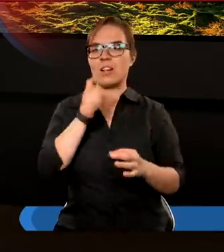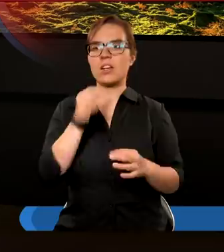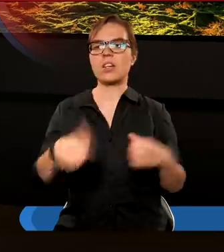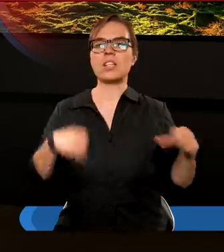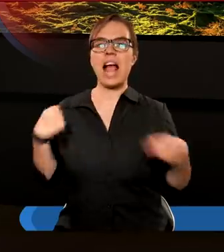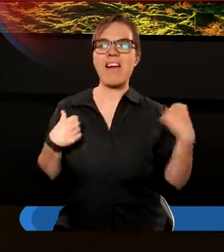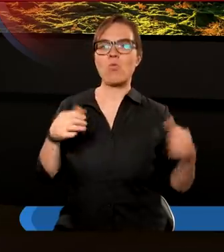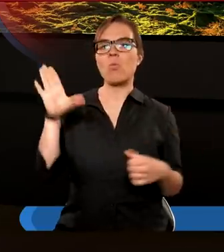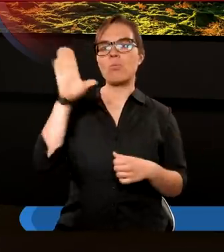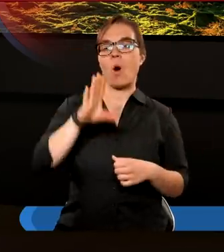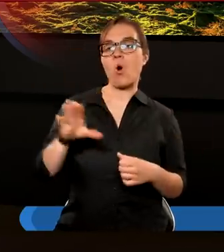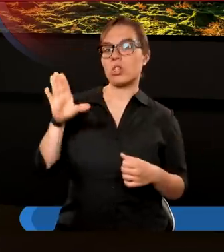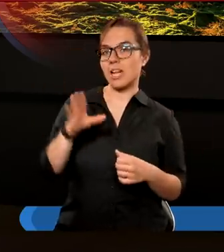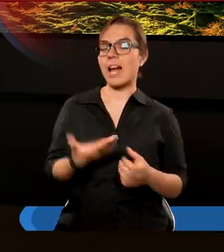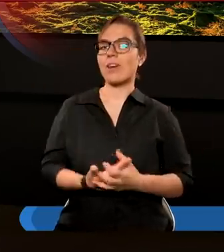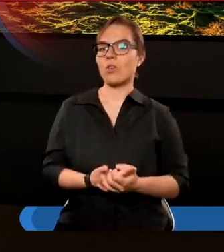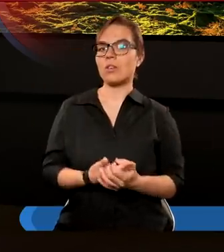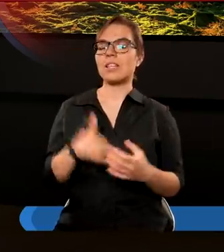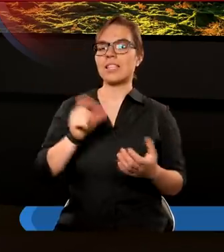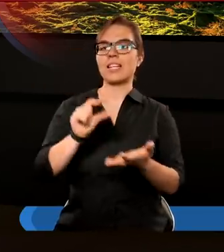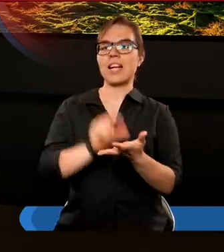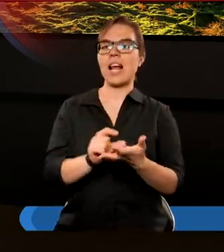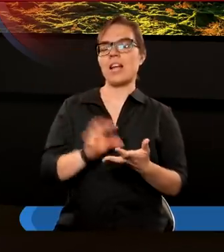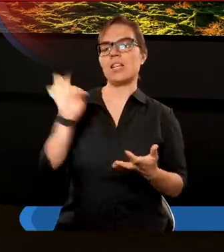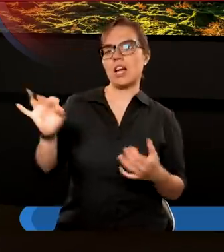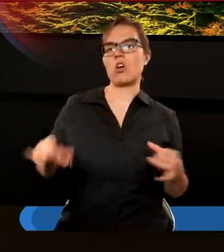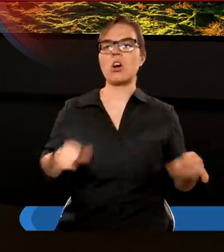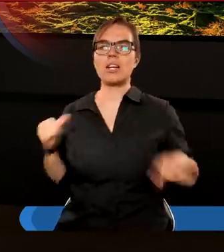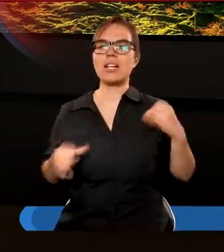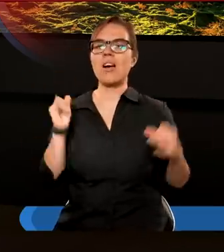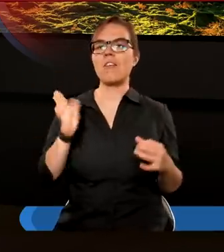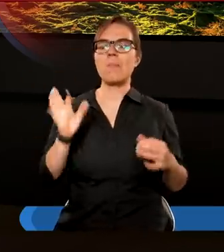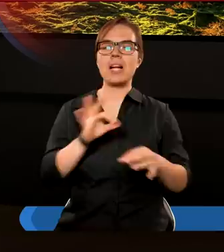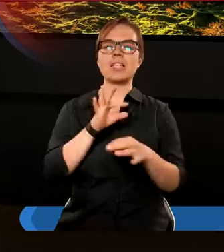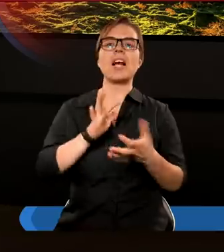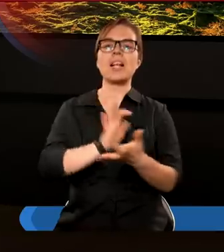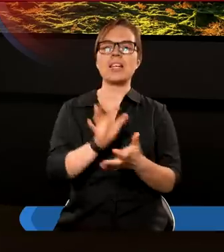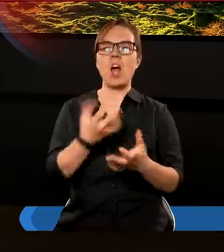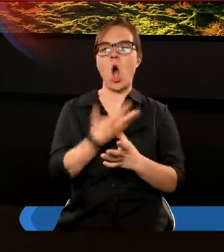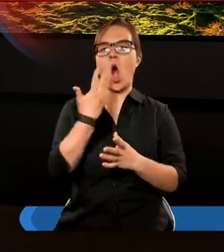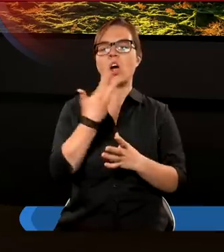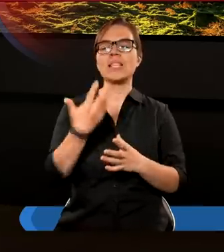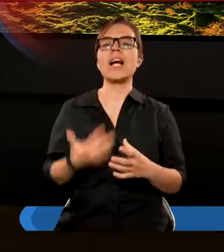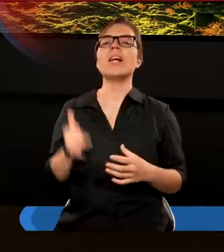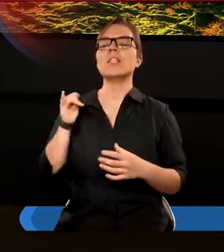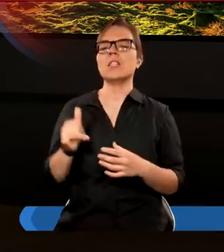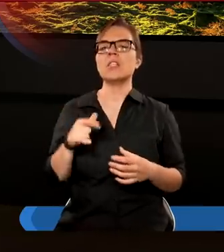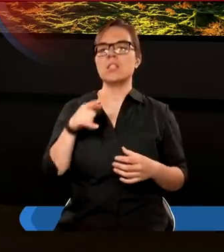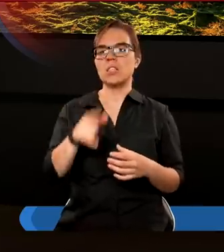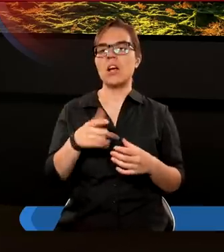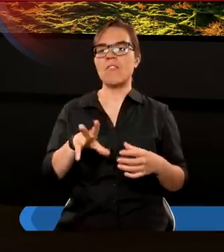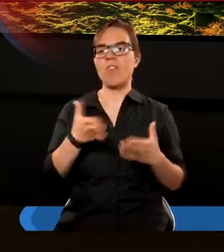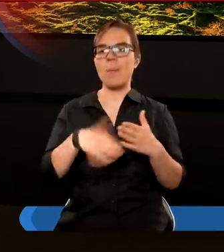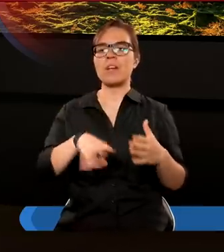gniewu Bożego, z kielicha jego gniewu i będzie męczony ogniem i w siarce